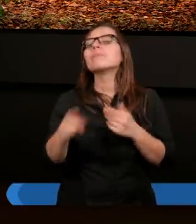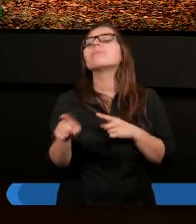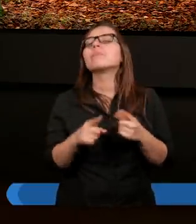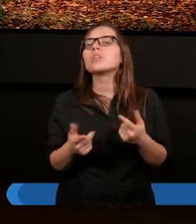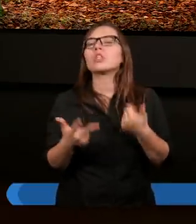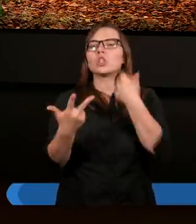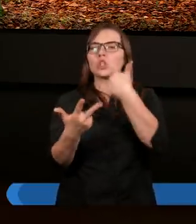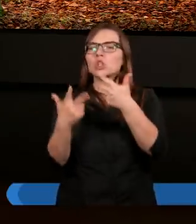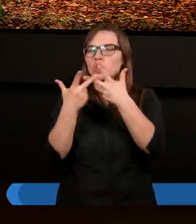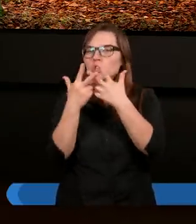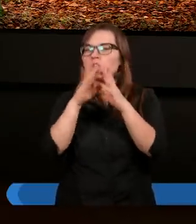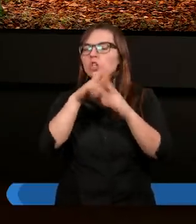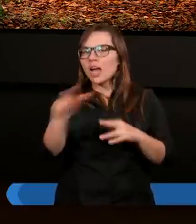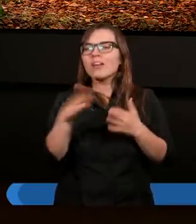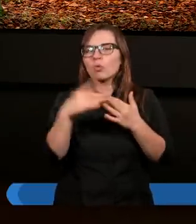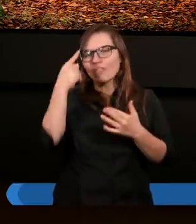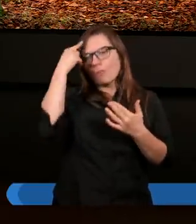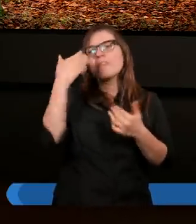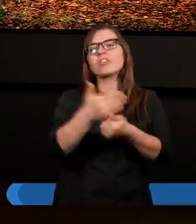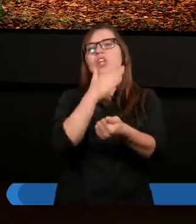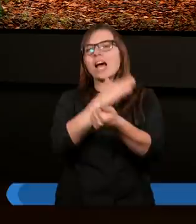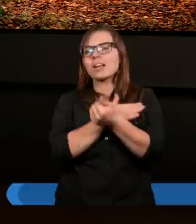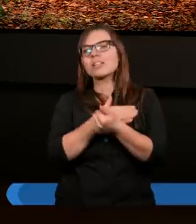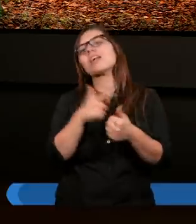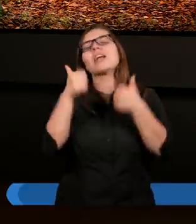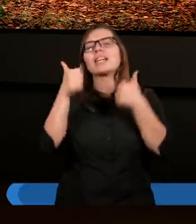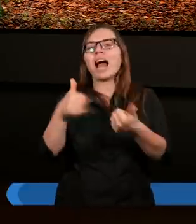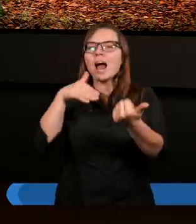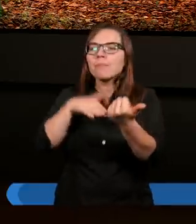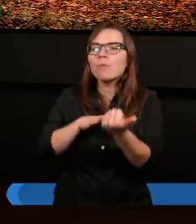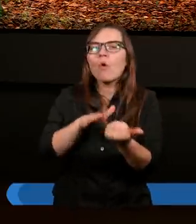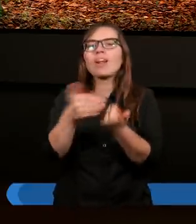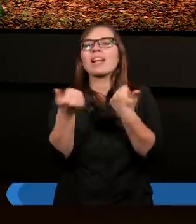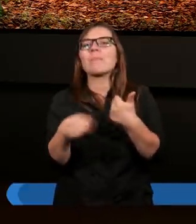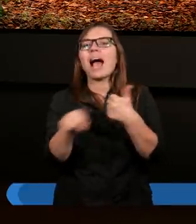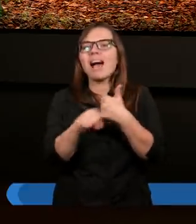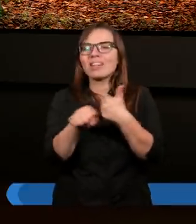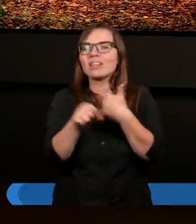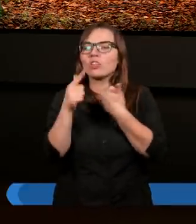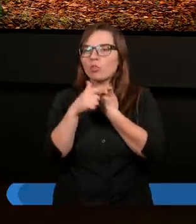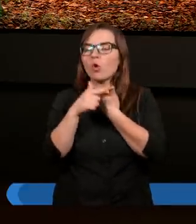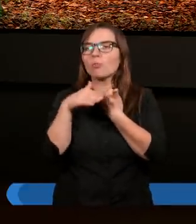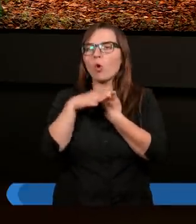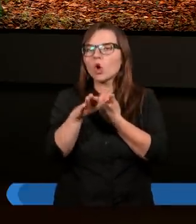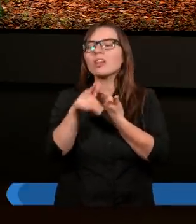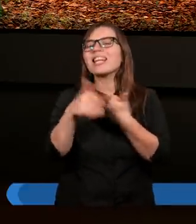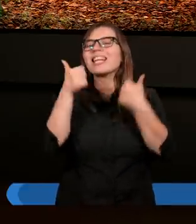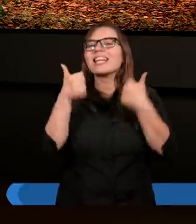trzy rzeczy, o których wspomniałem wcześniej. Stan początkowy, sprawiedliwość i to był stan